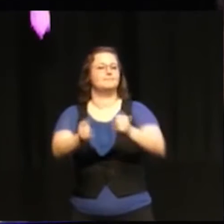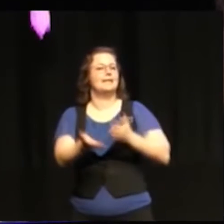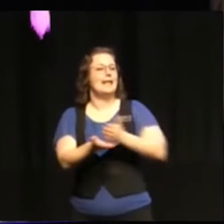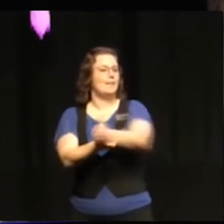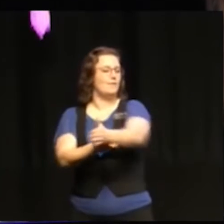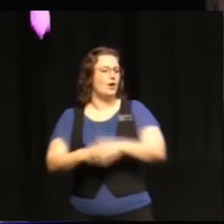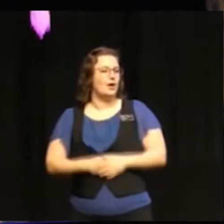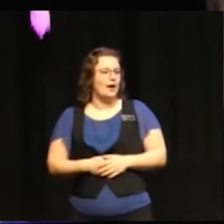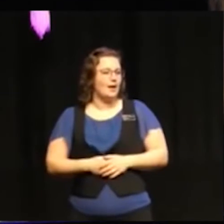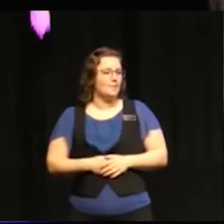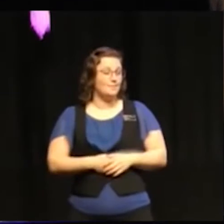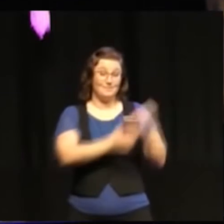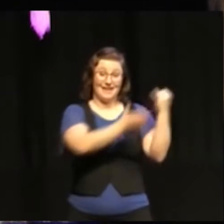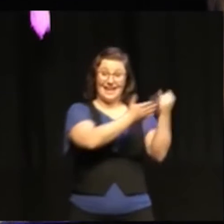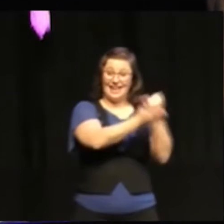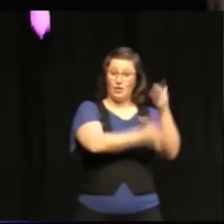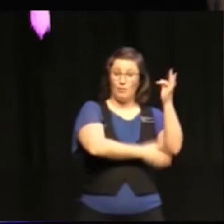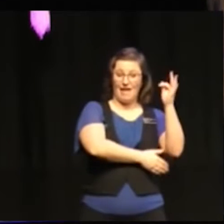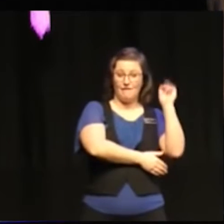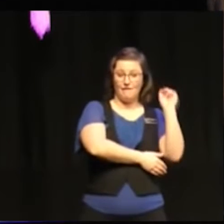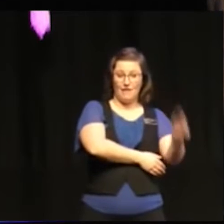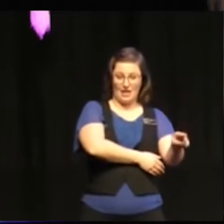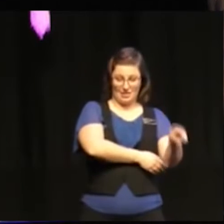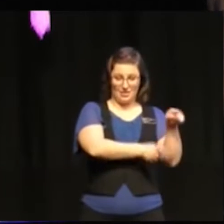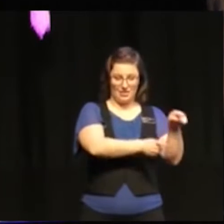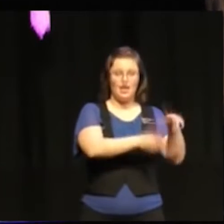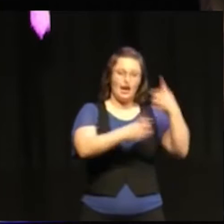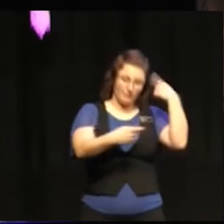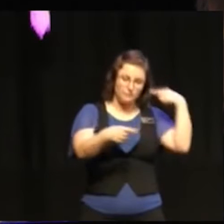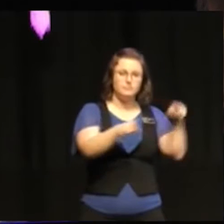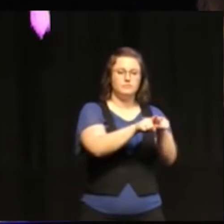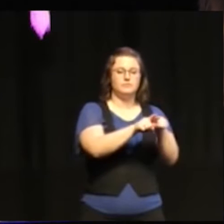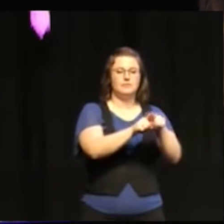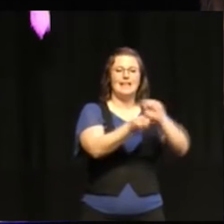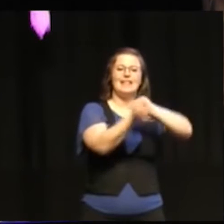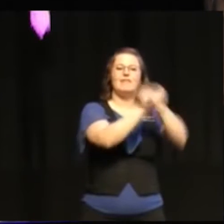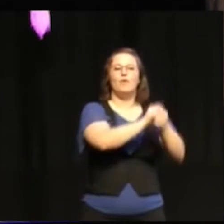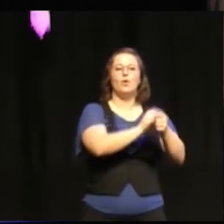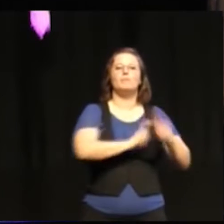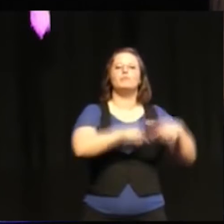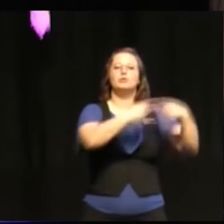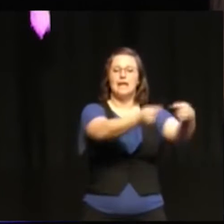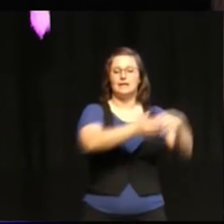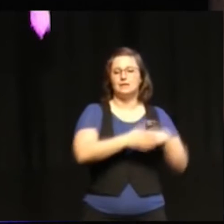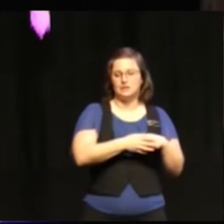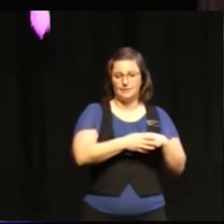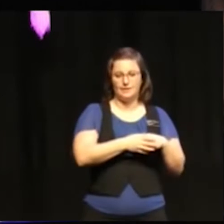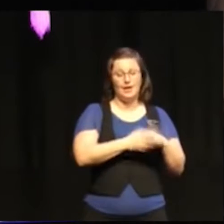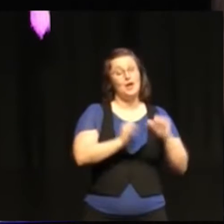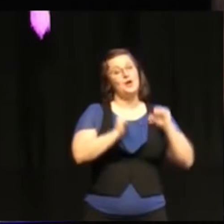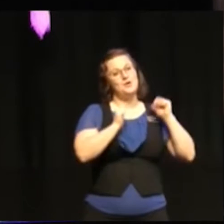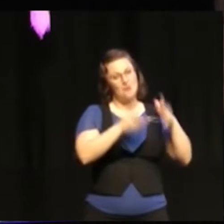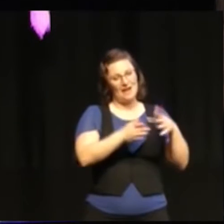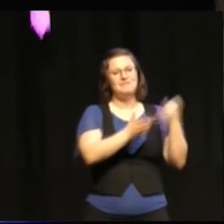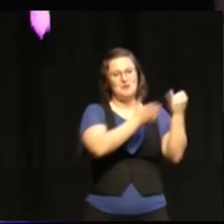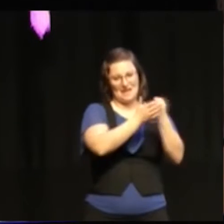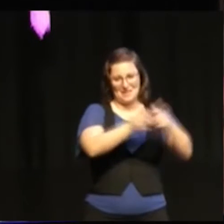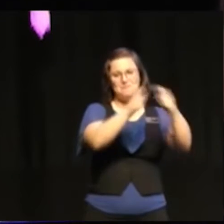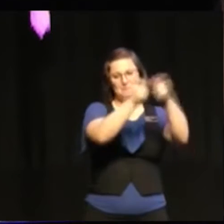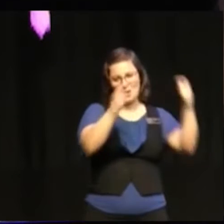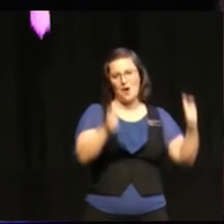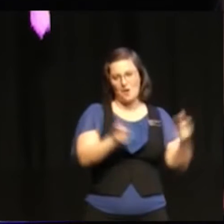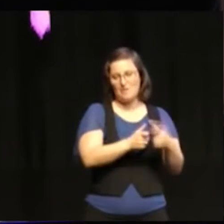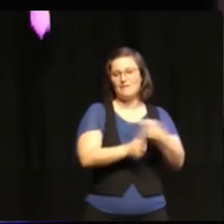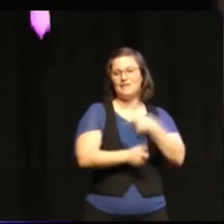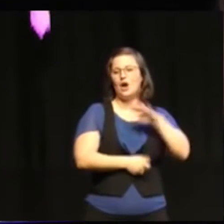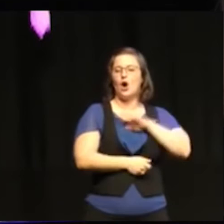Inom FN har man nu antagit en reformprocess. Den är såklart inom ramen för att